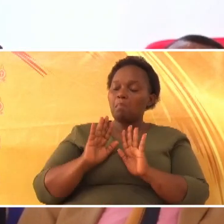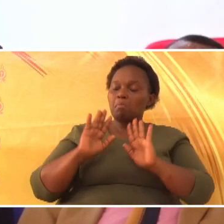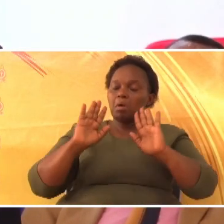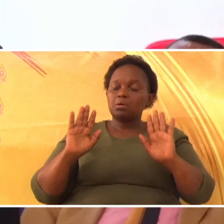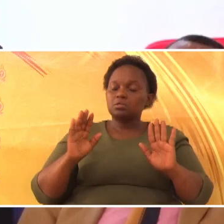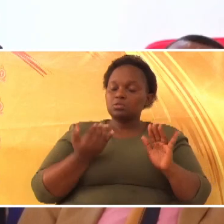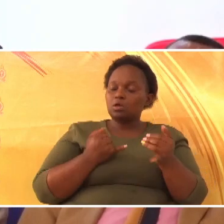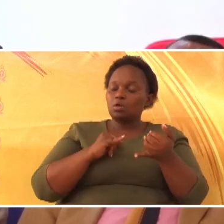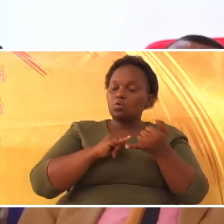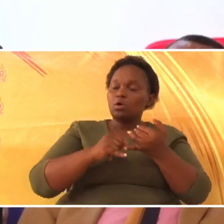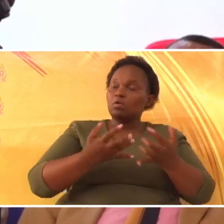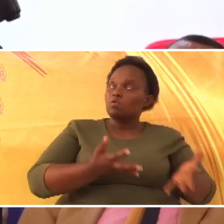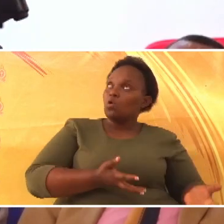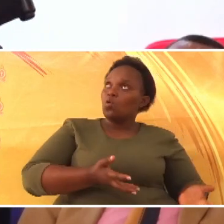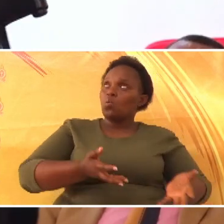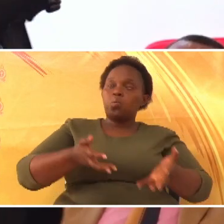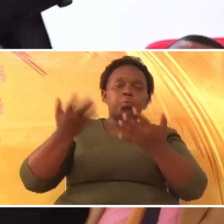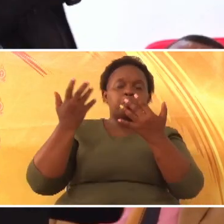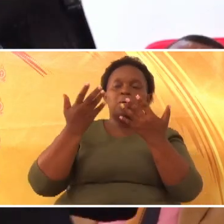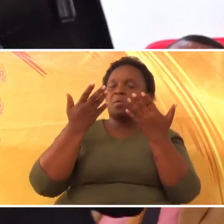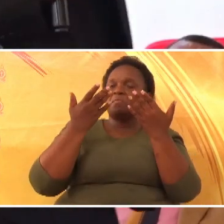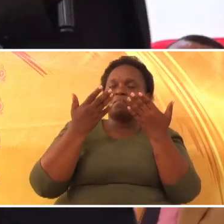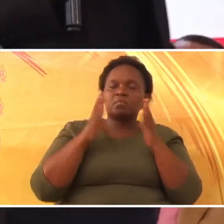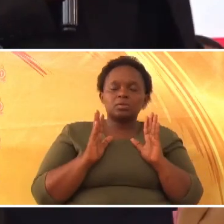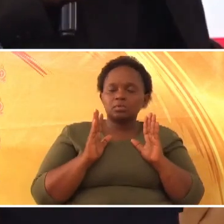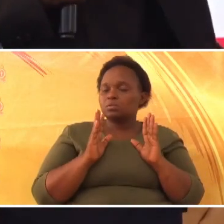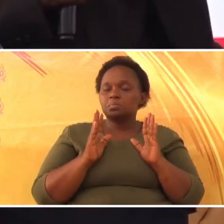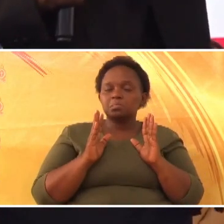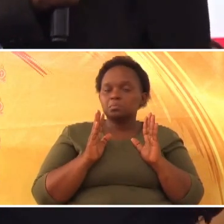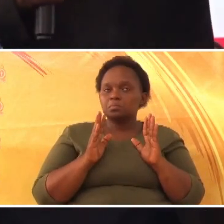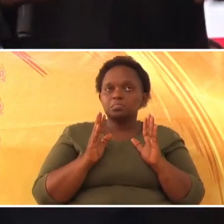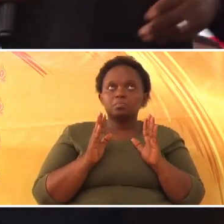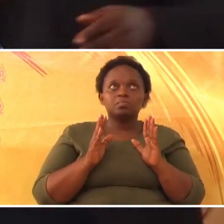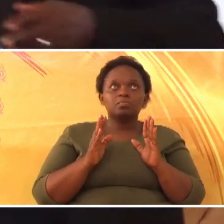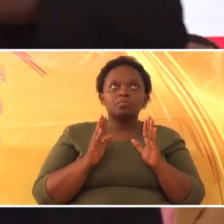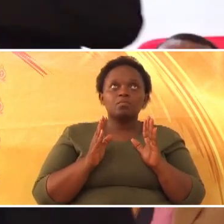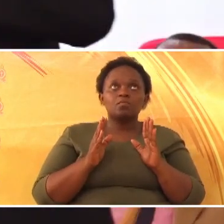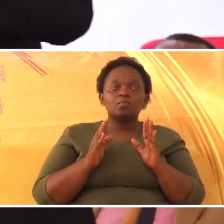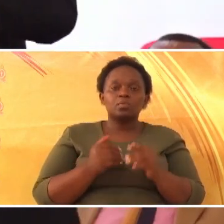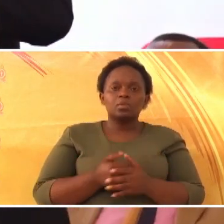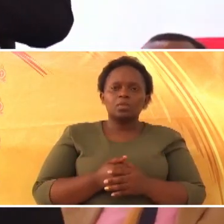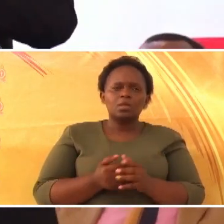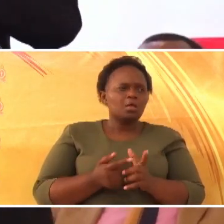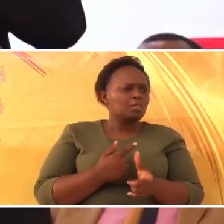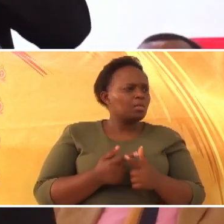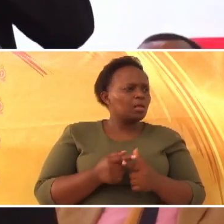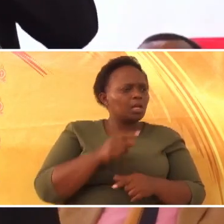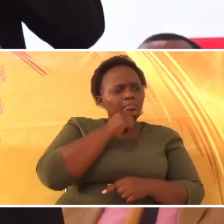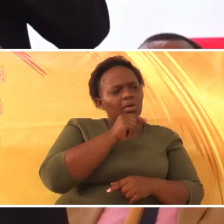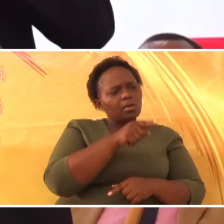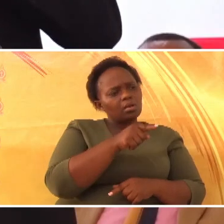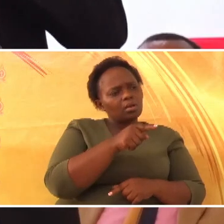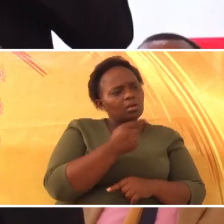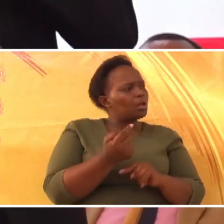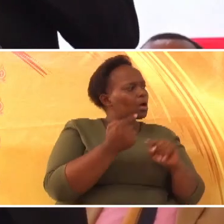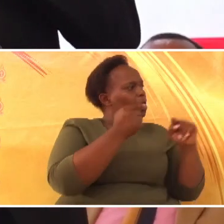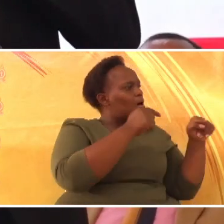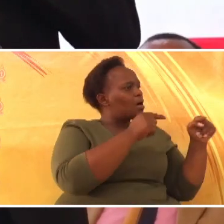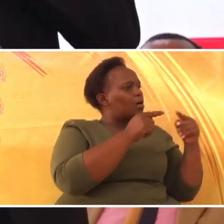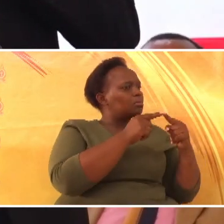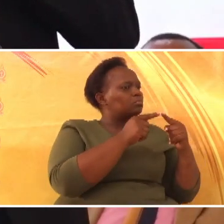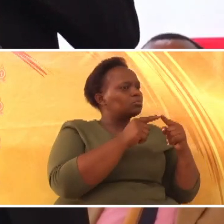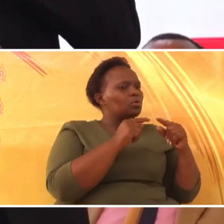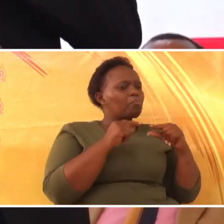hamenyakuliwa, hamepele kwa mbinguni. Zasa, anakuenda kwa mchungaji, mchungaji,